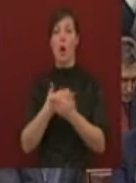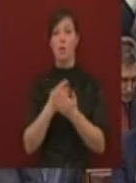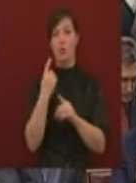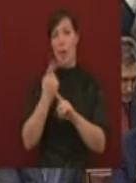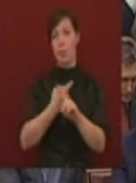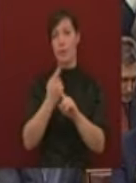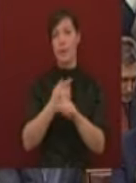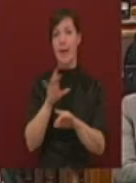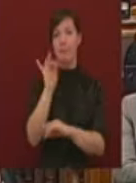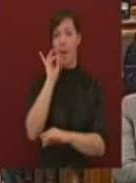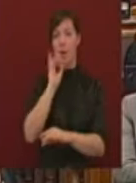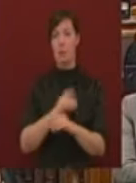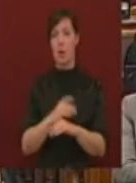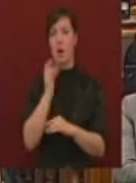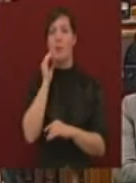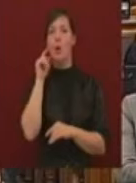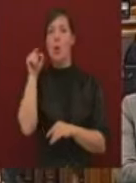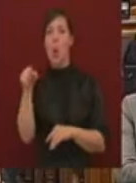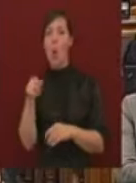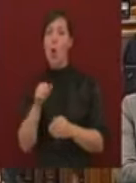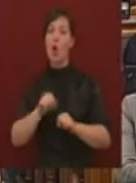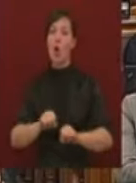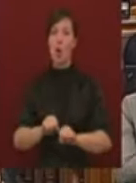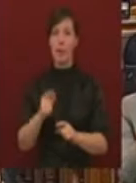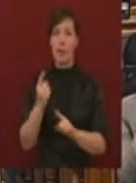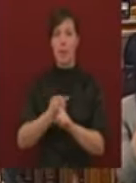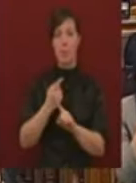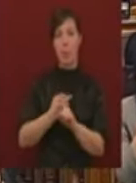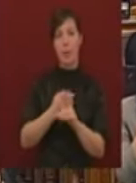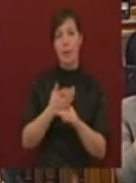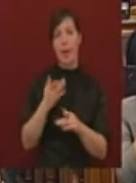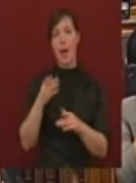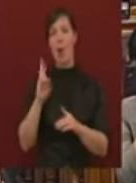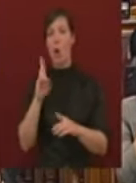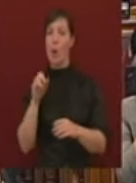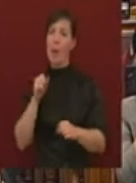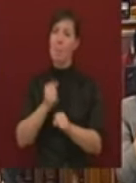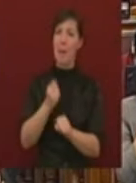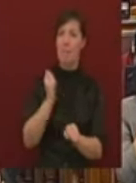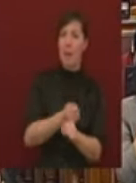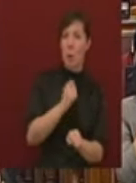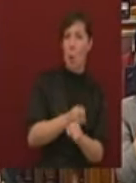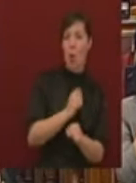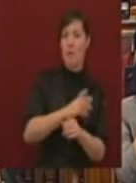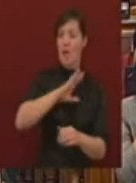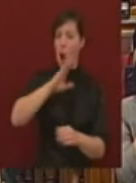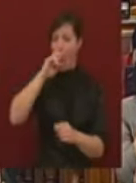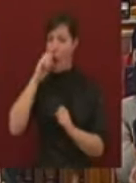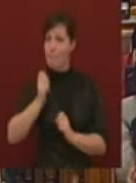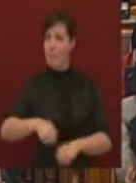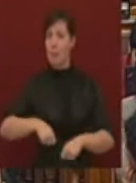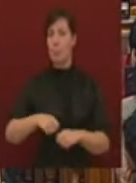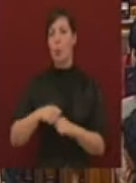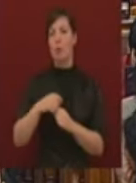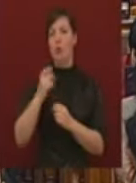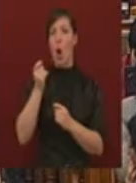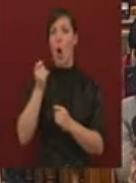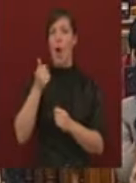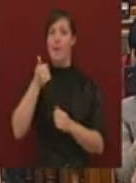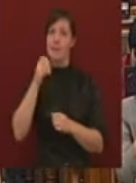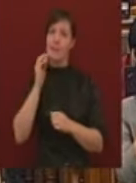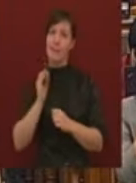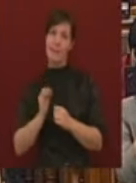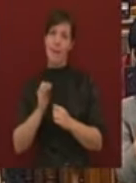amikor önök a pénzügyi stabilitási törvénybe kívánják bebetonozni a megbukott egykulcsos adórendszert, a nép szuverenitást sértik meg,